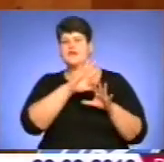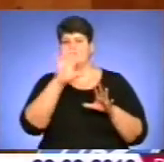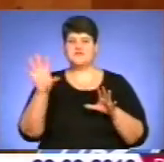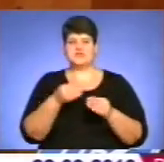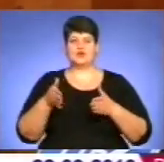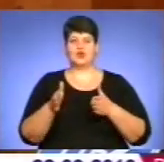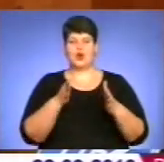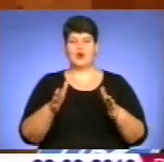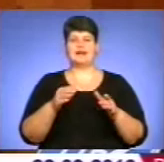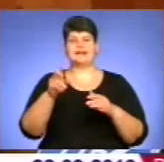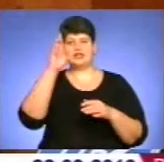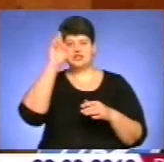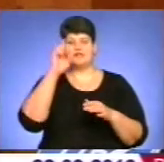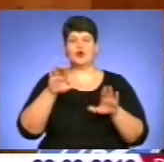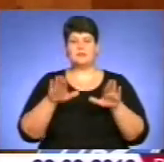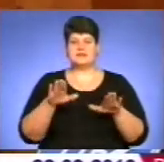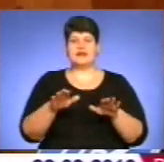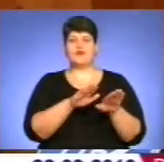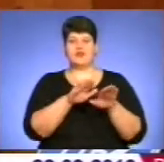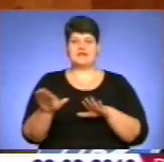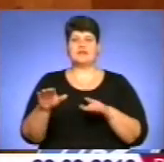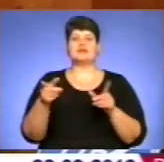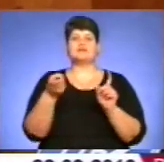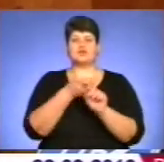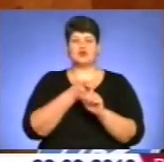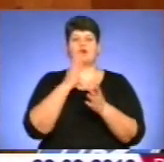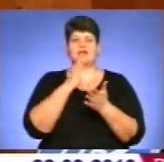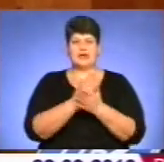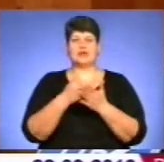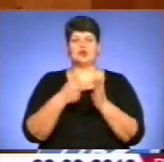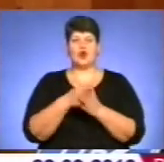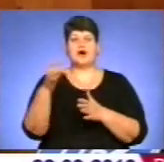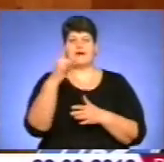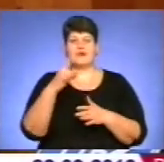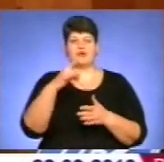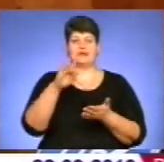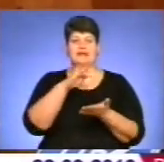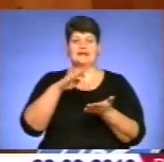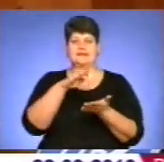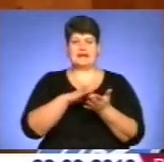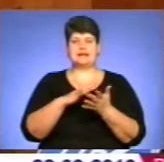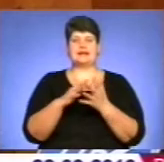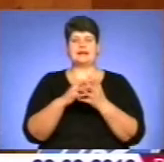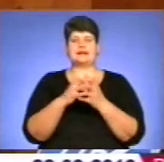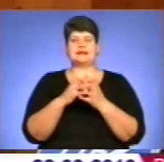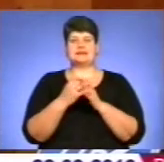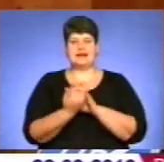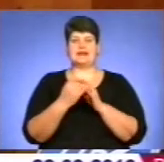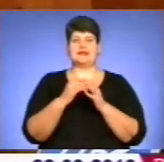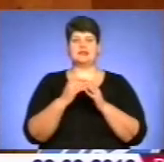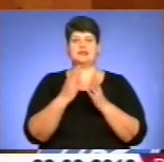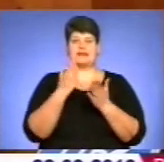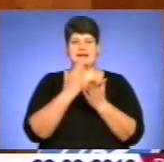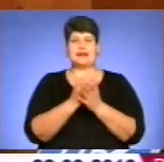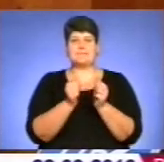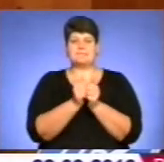державного та місцевого рівня сполучення є, тобто до районних центрів і селищ, сіл, які знаходяться